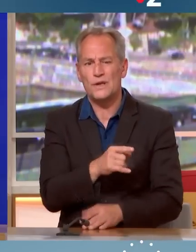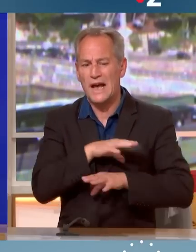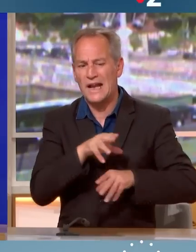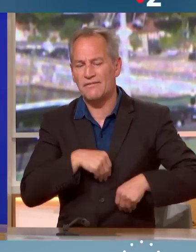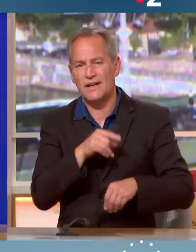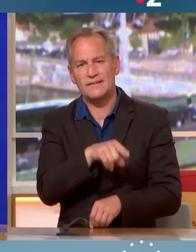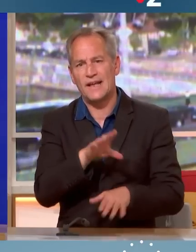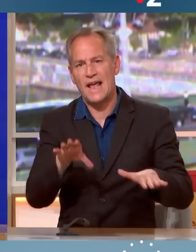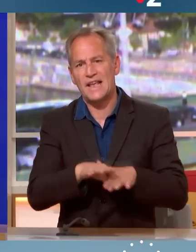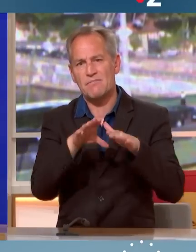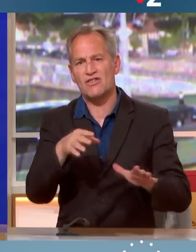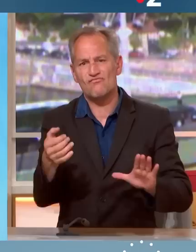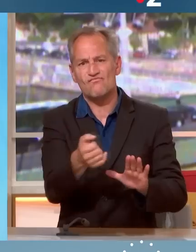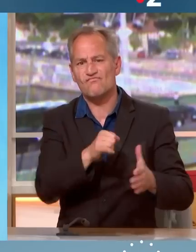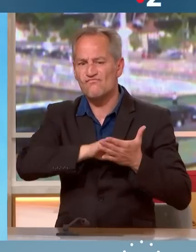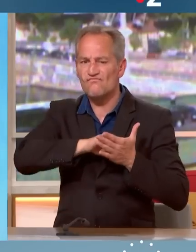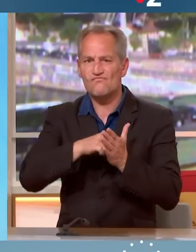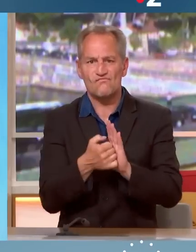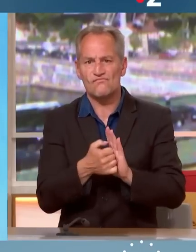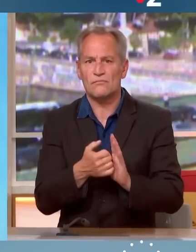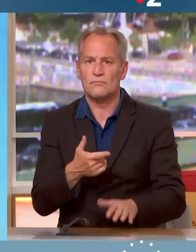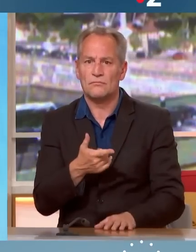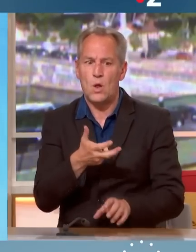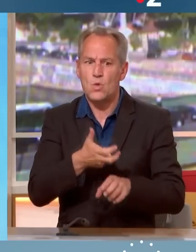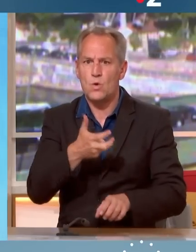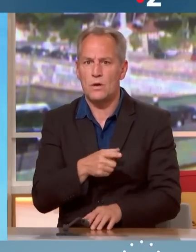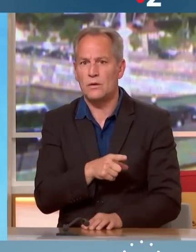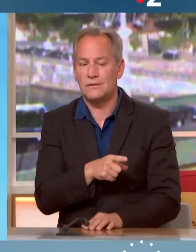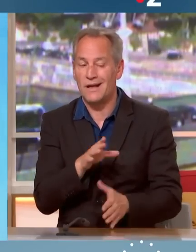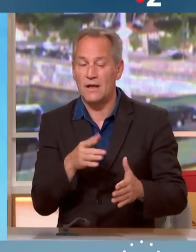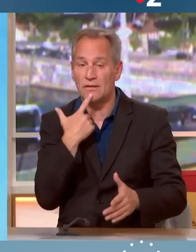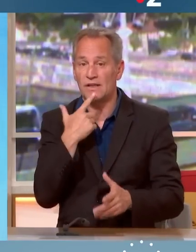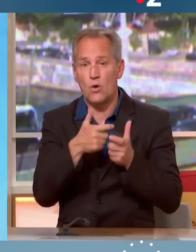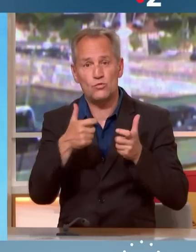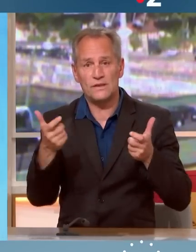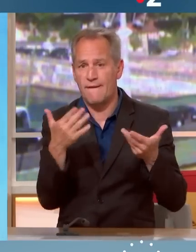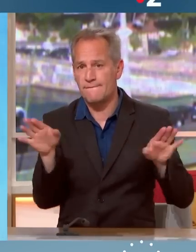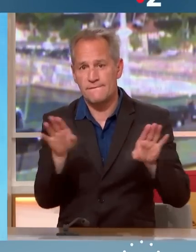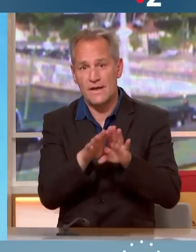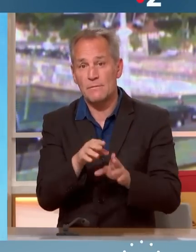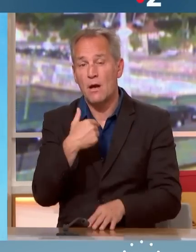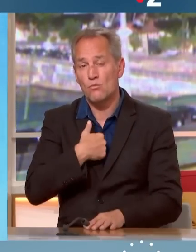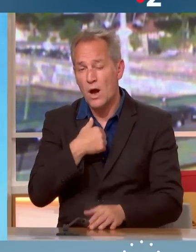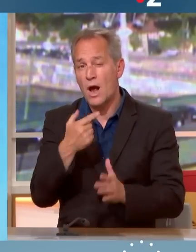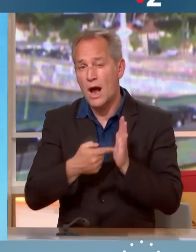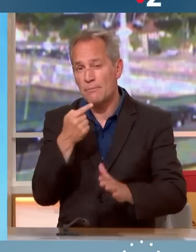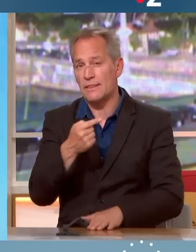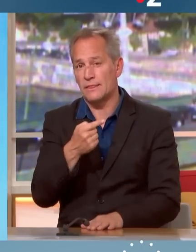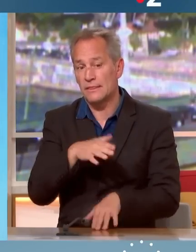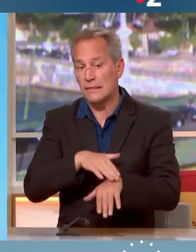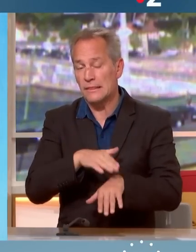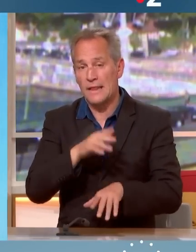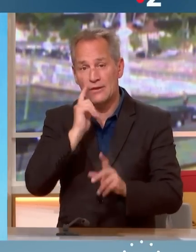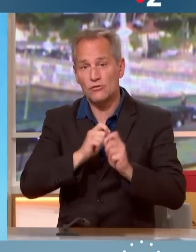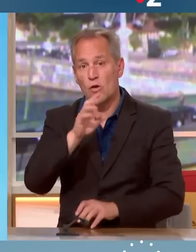c'est l'image de l'austérité. Et cette austérité, c'est des usines qui ferment. Je rappelle que 40%, par exemple, de l'emploi